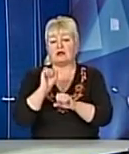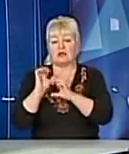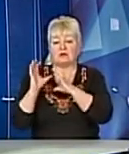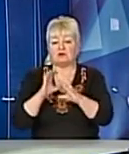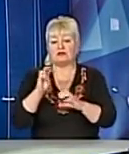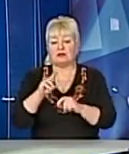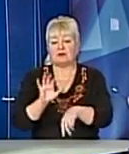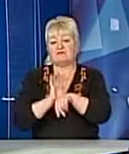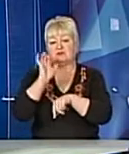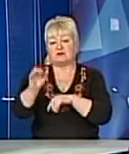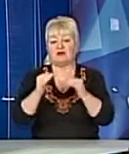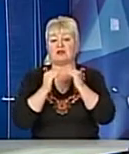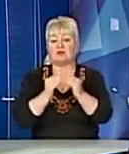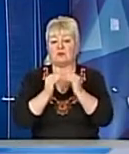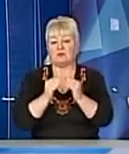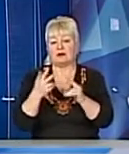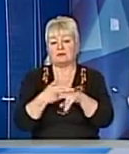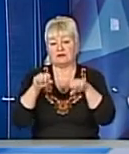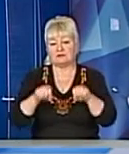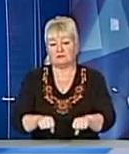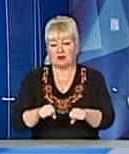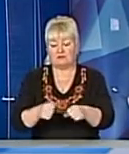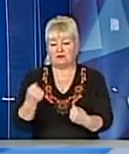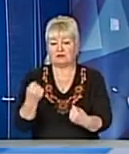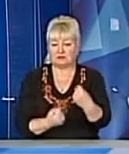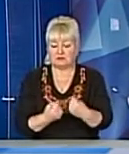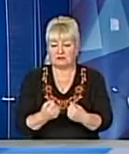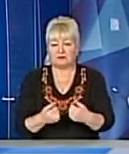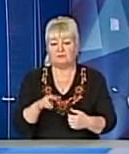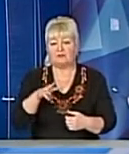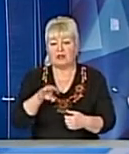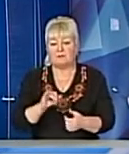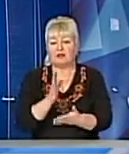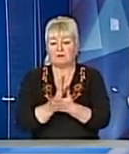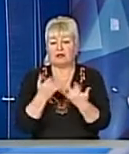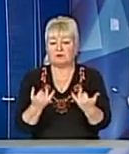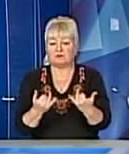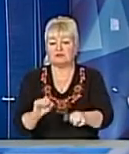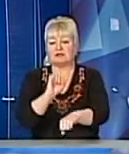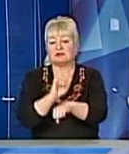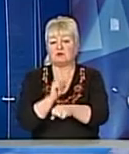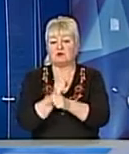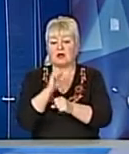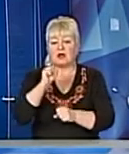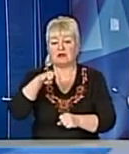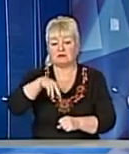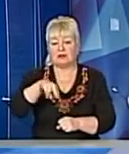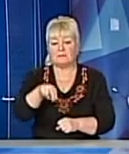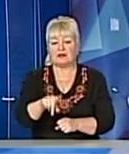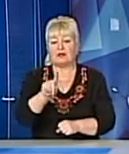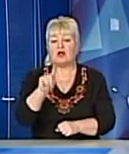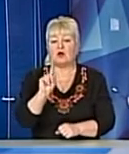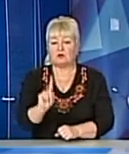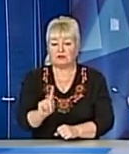права здійснювати перевезення Ми маємо зараз заблоковану роботу нашого АТП-1, тобто фактично